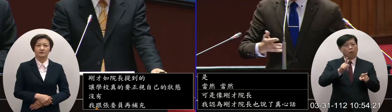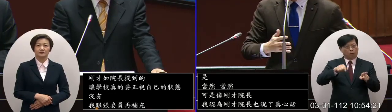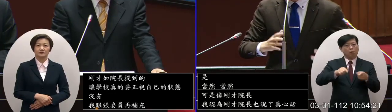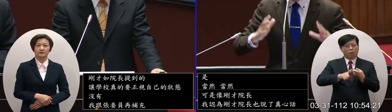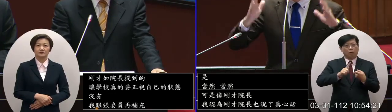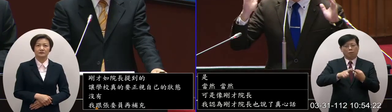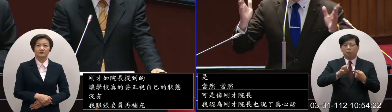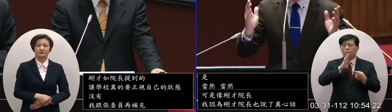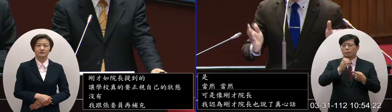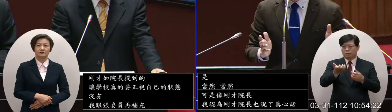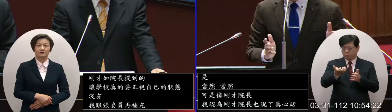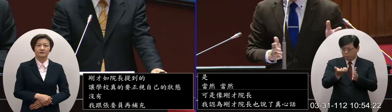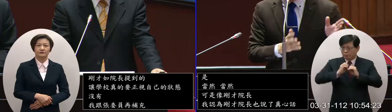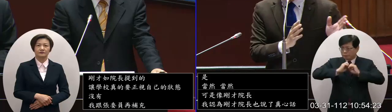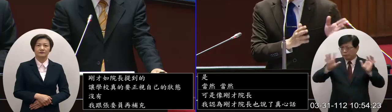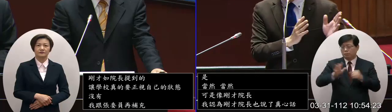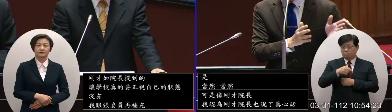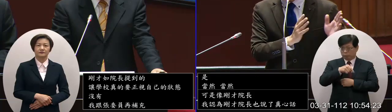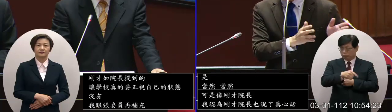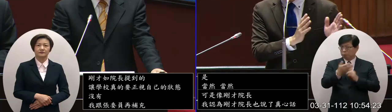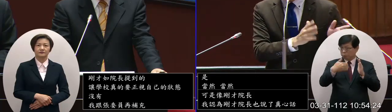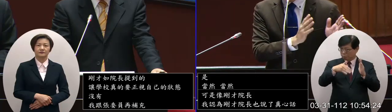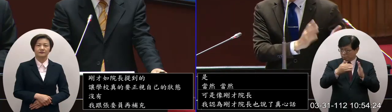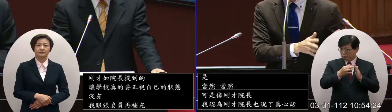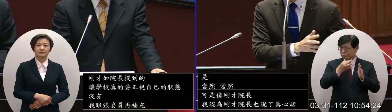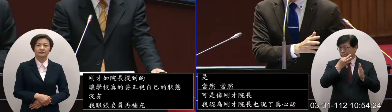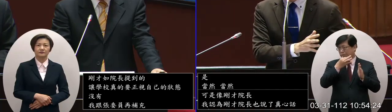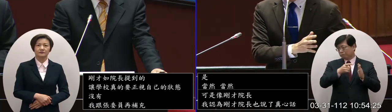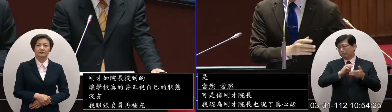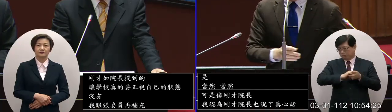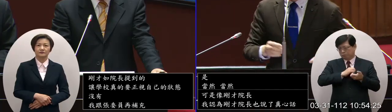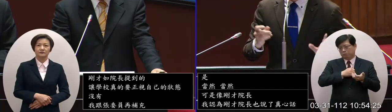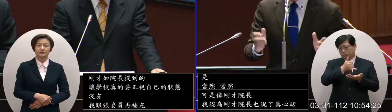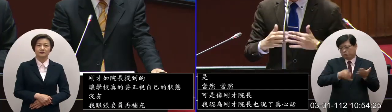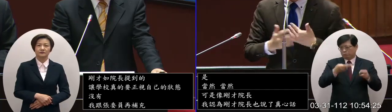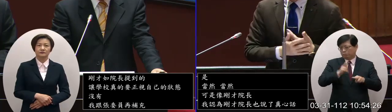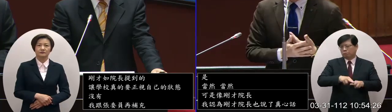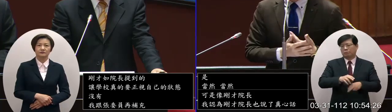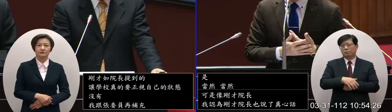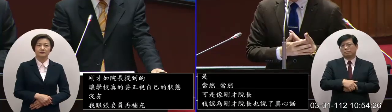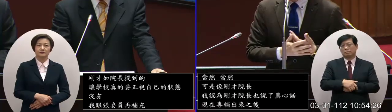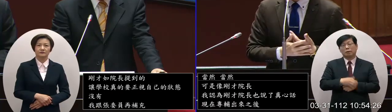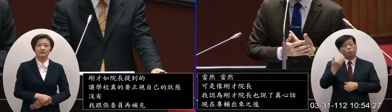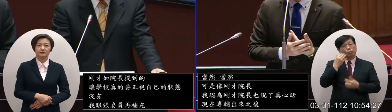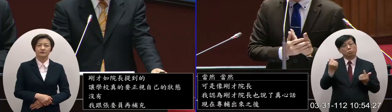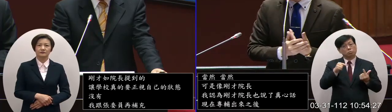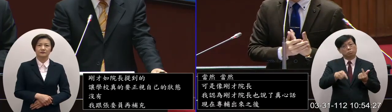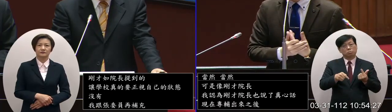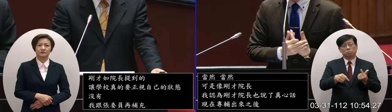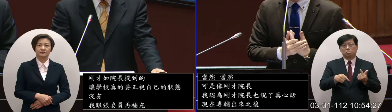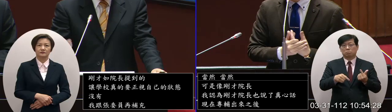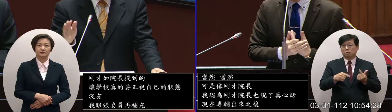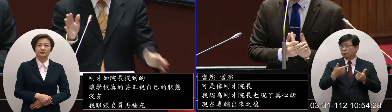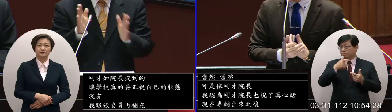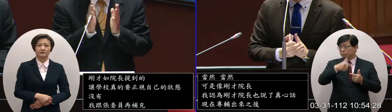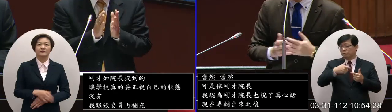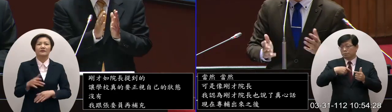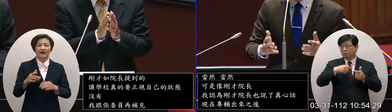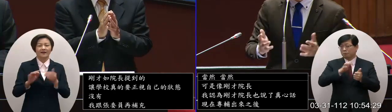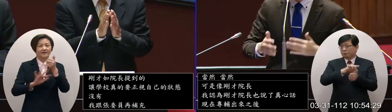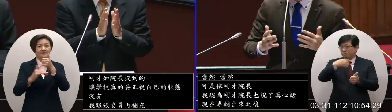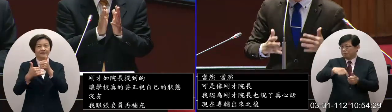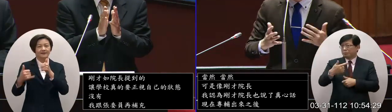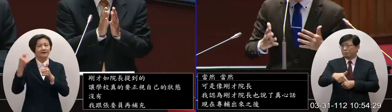就是只是預警的告訴大家說這個大概它一定是必須退場所以如果是這樣子的話這可能也不叫專服